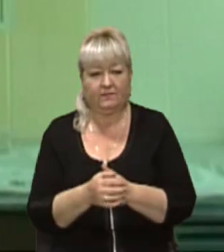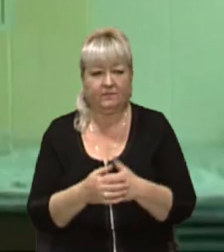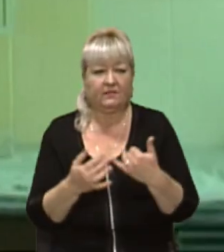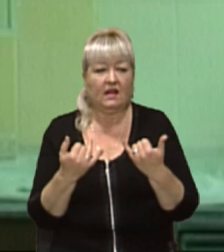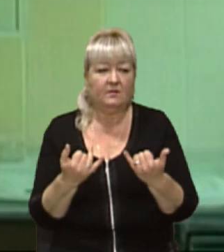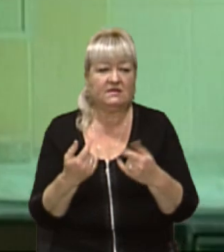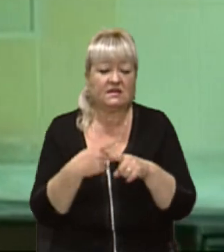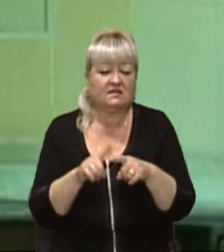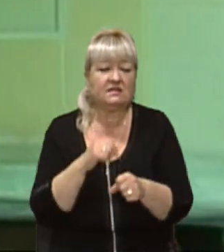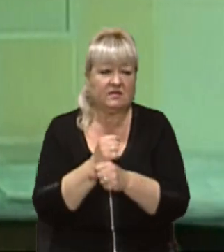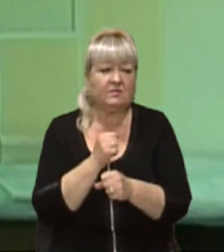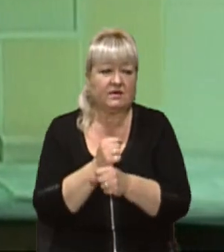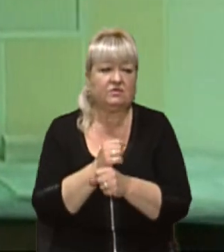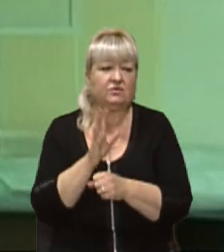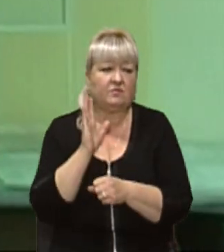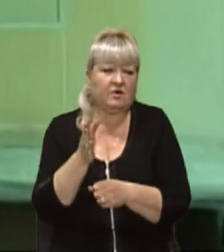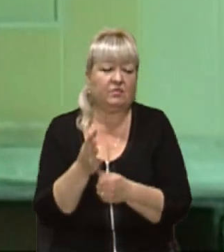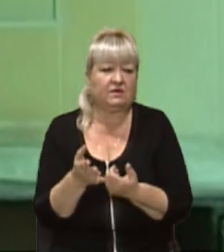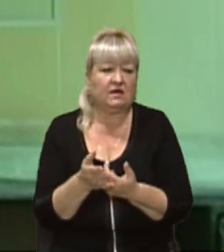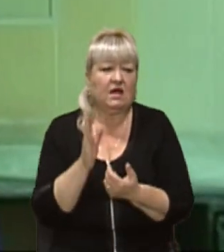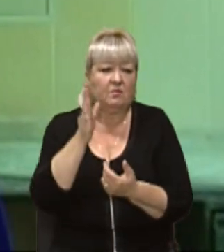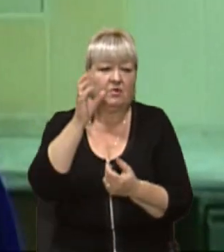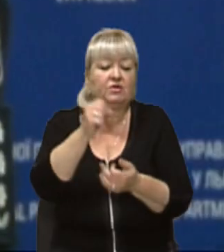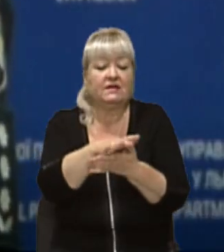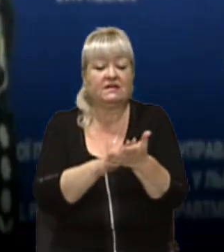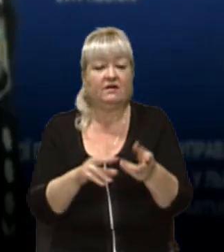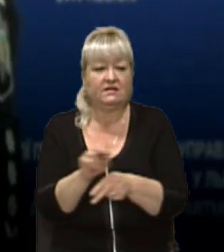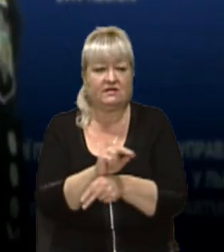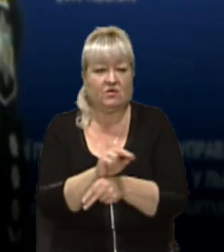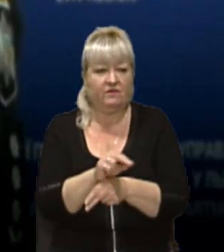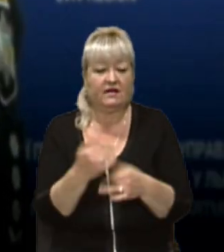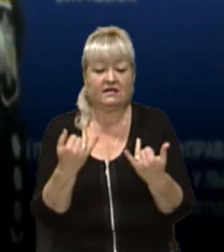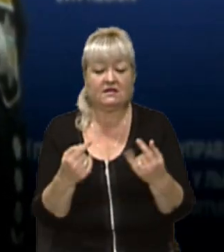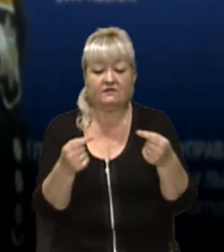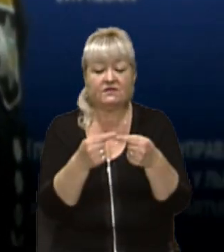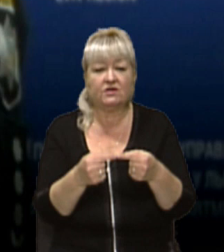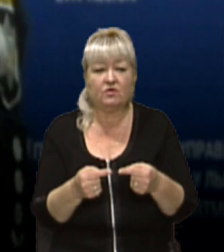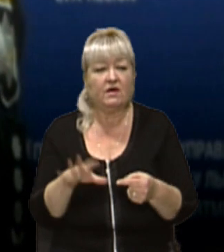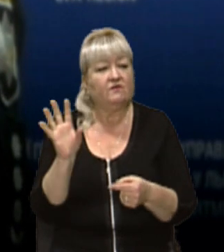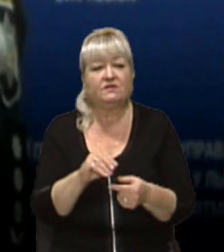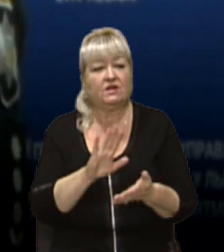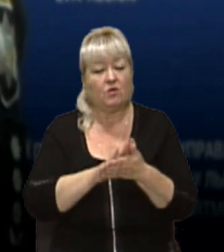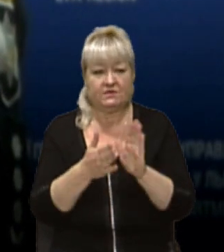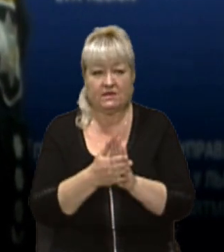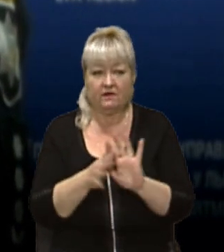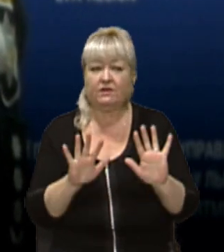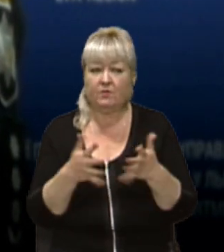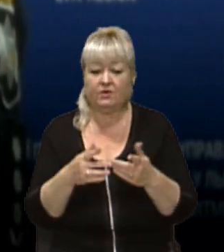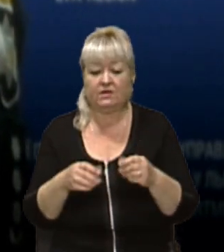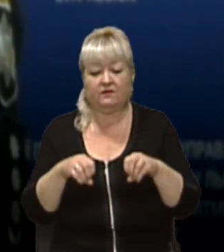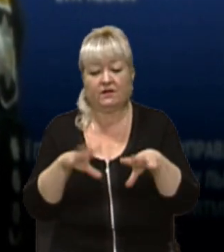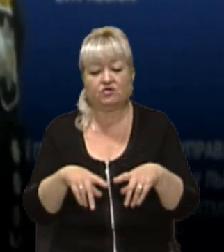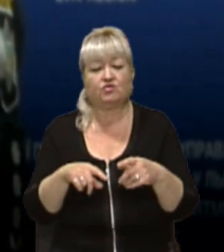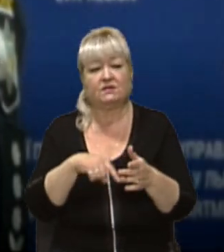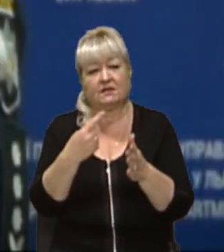зараз над ним працюється, є б депрогнозовано тривалість лікування. Зараз встановлюються усі обставини події, вирішується питання